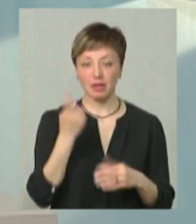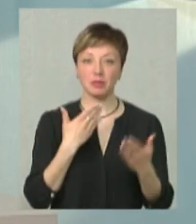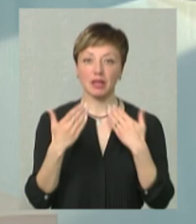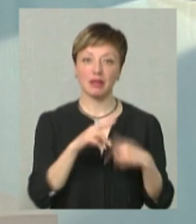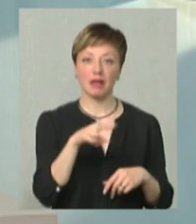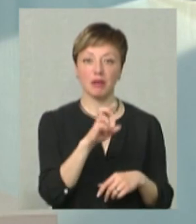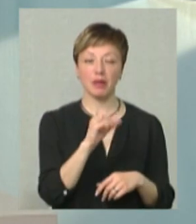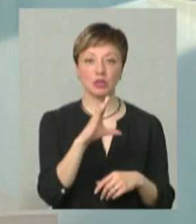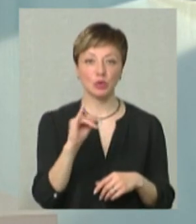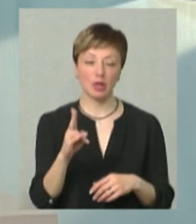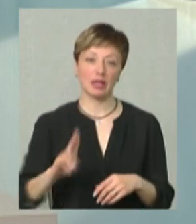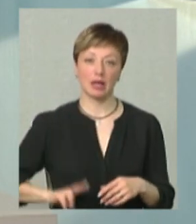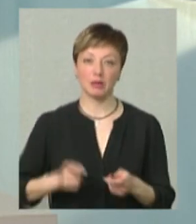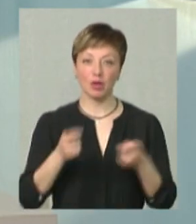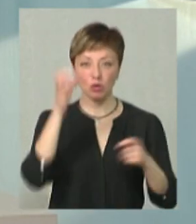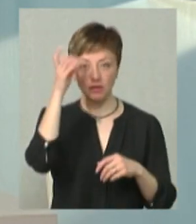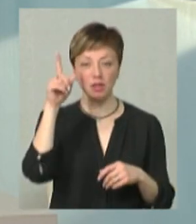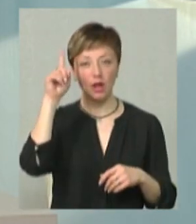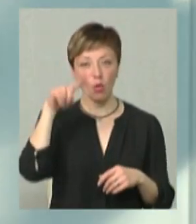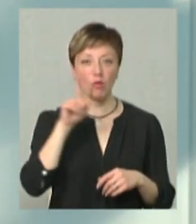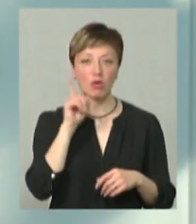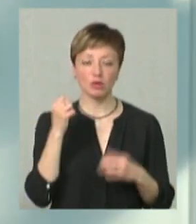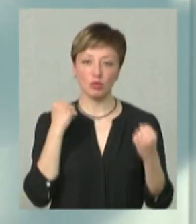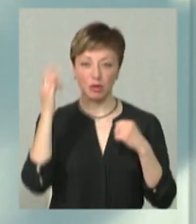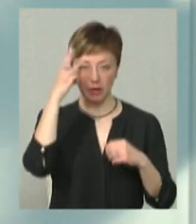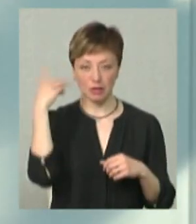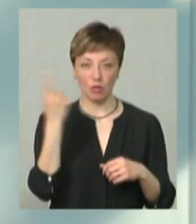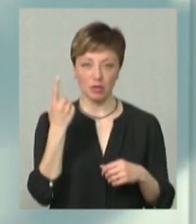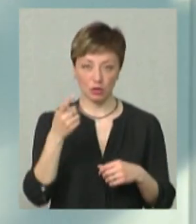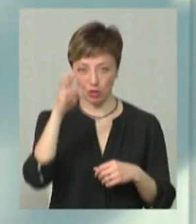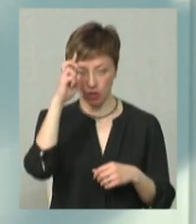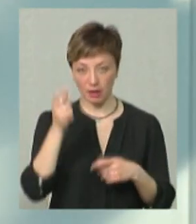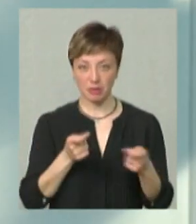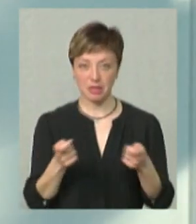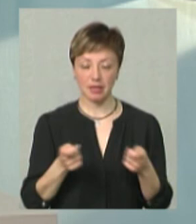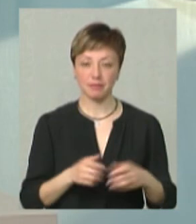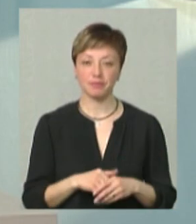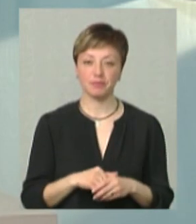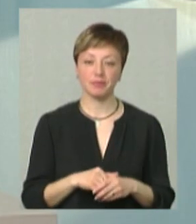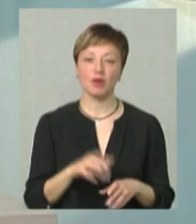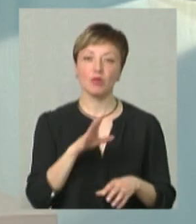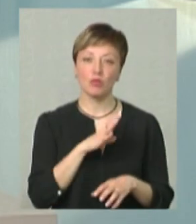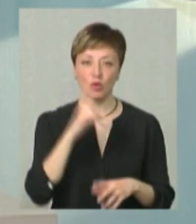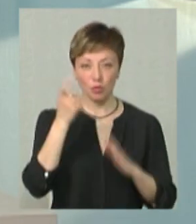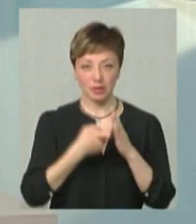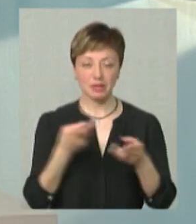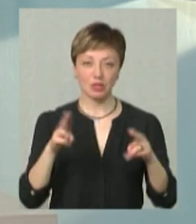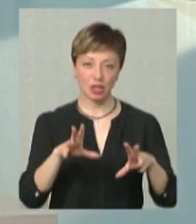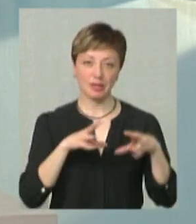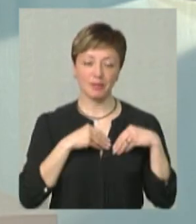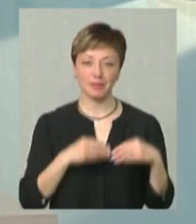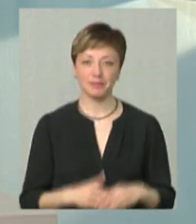Дарією Басюк, директоркою Департаменту освіти, науки, молоді та спорту Хмельницької обласної державної адміністрації. Будьте обізнані та залишайтесь